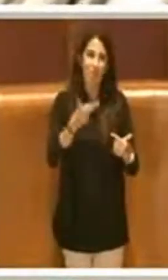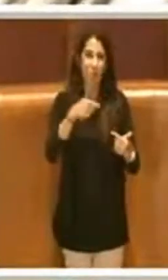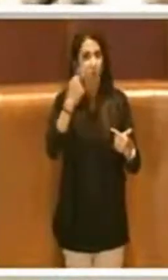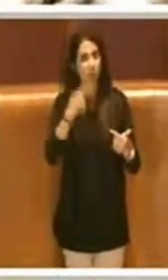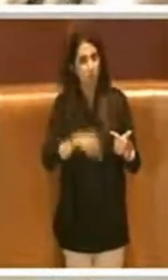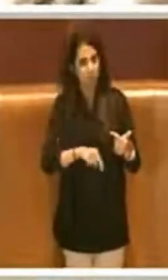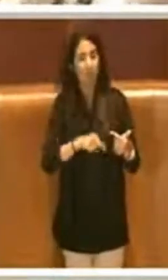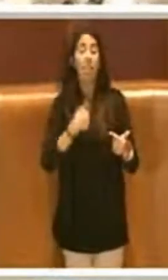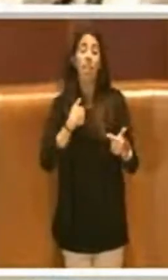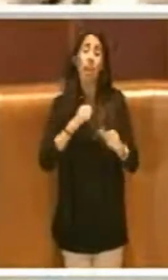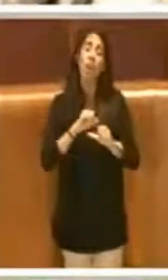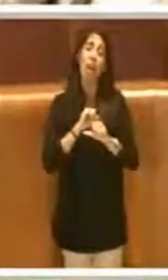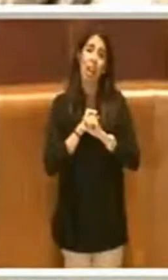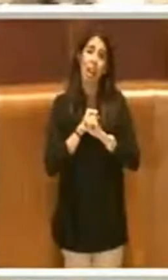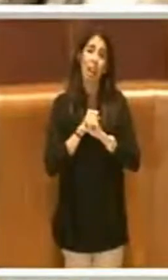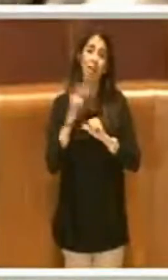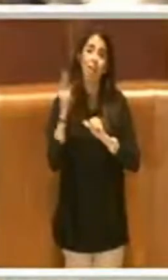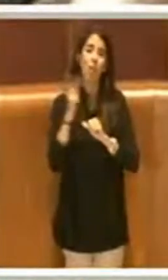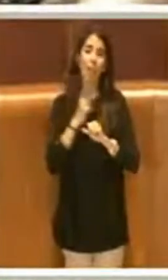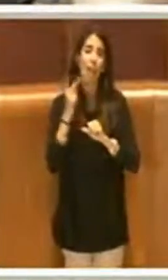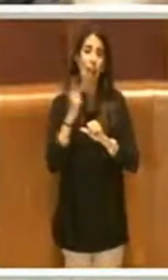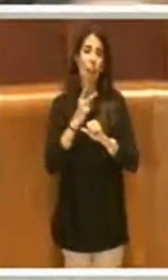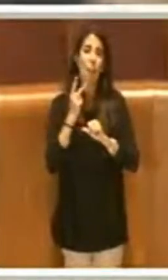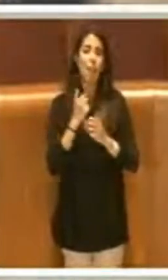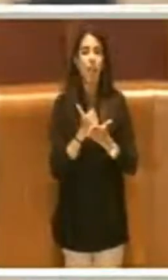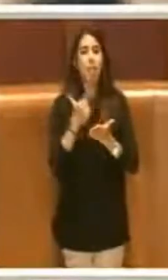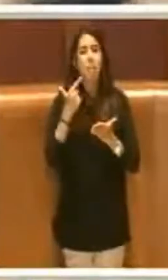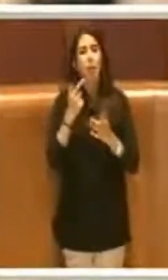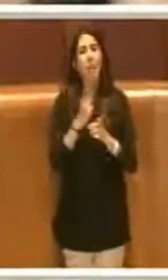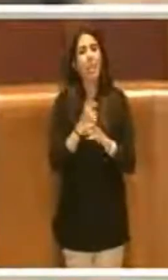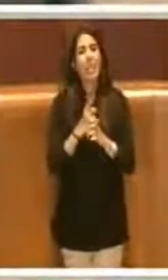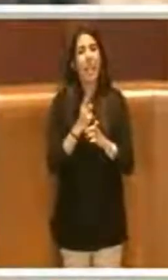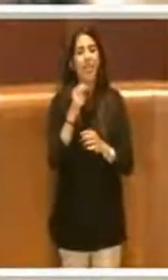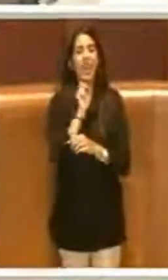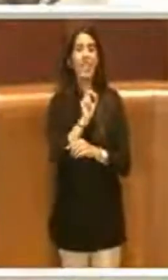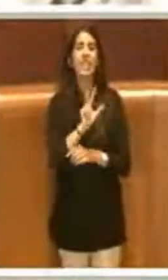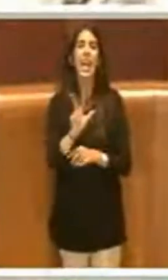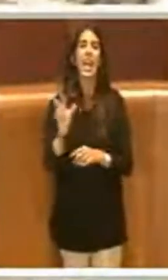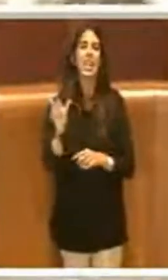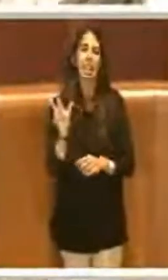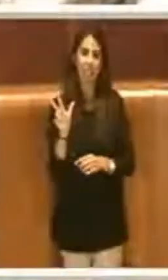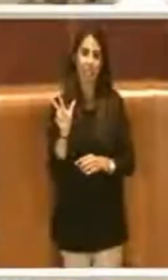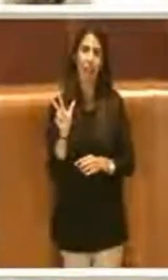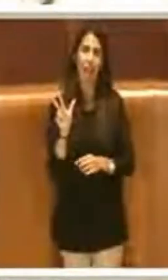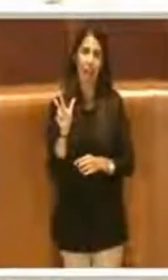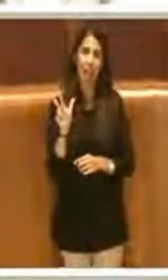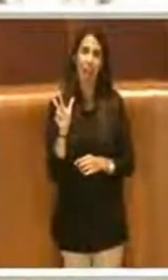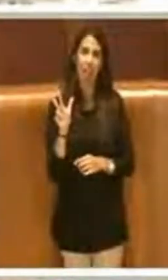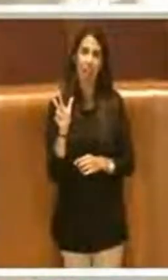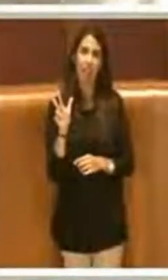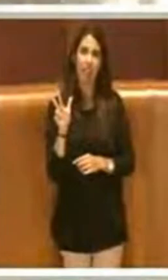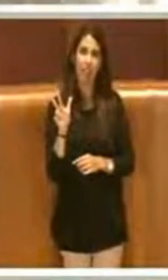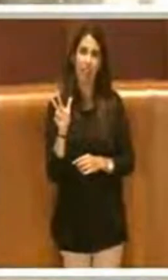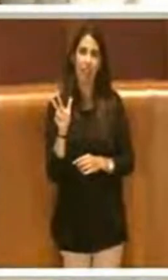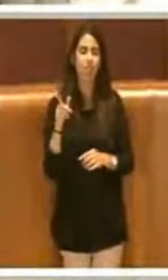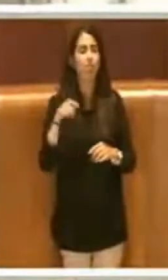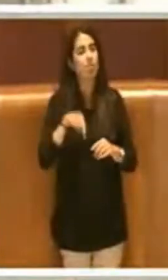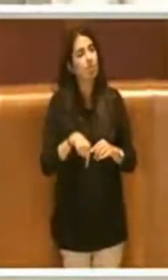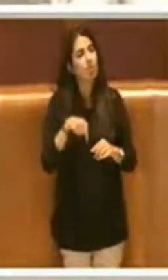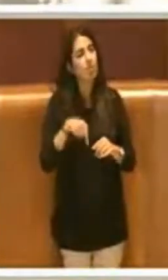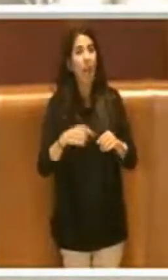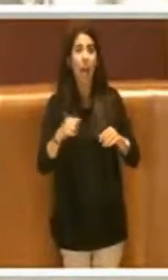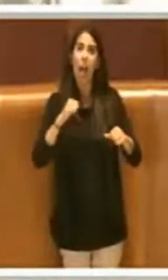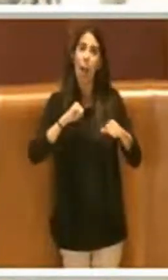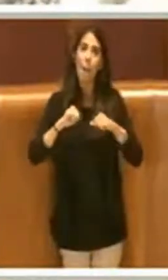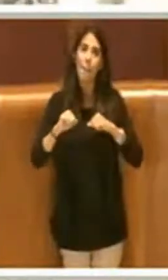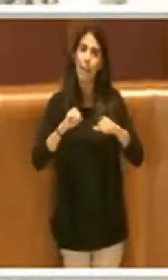sia importante dare un segnale, così come questa amministrazione ha tolto